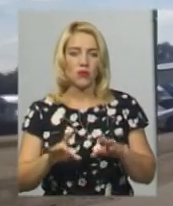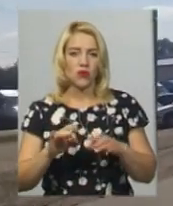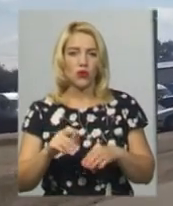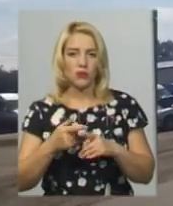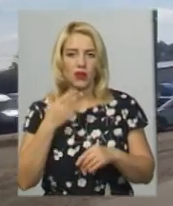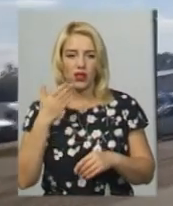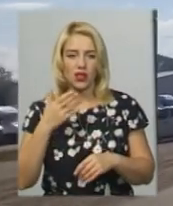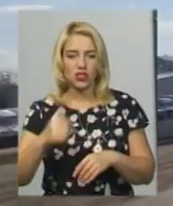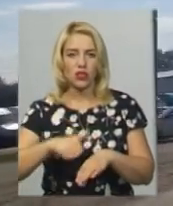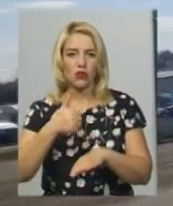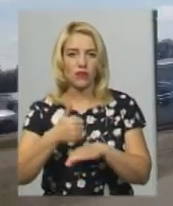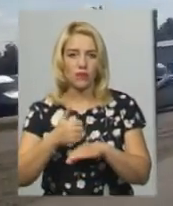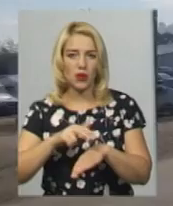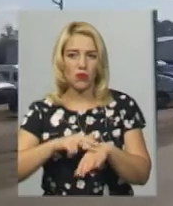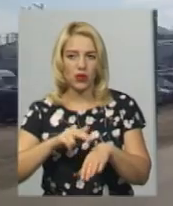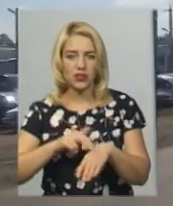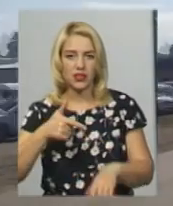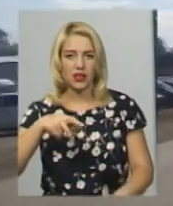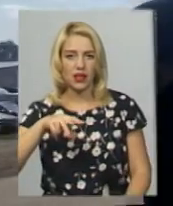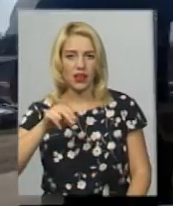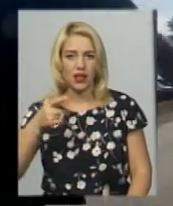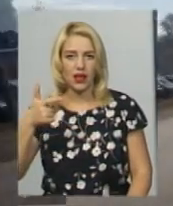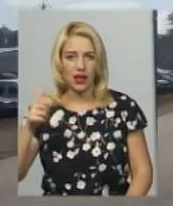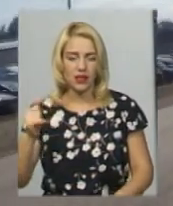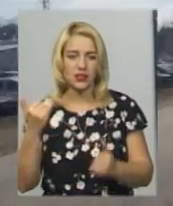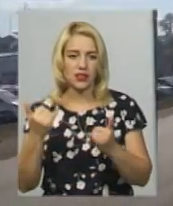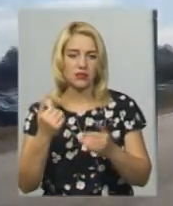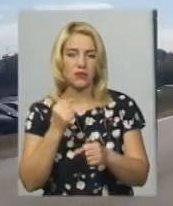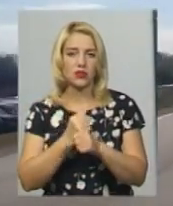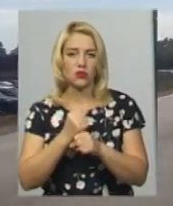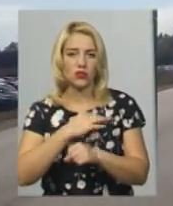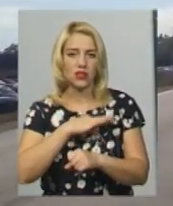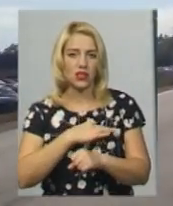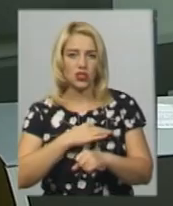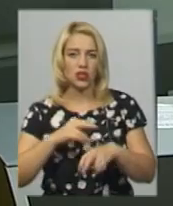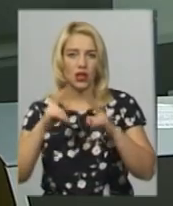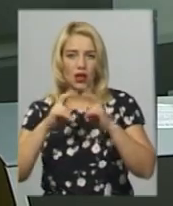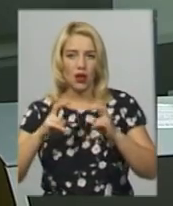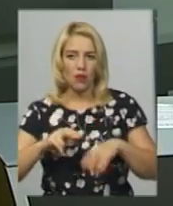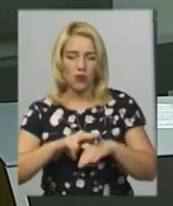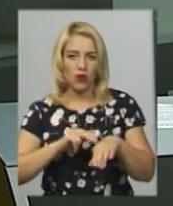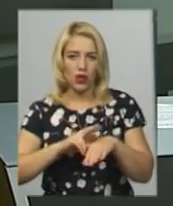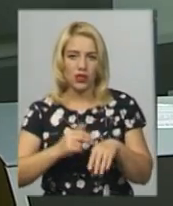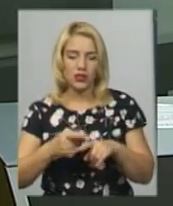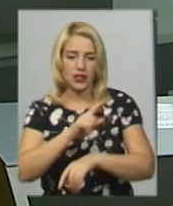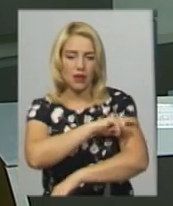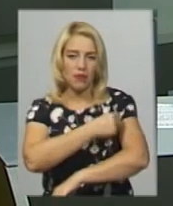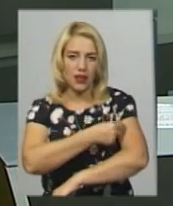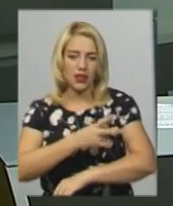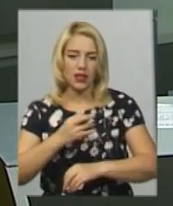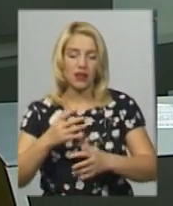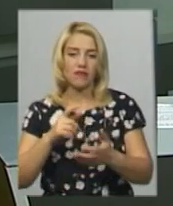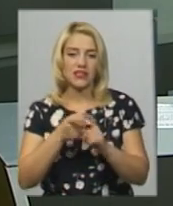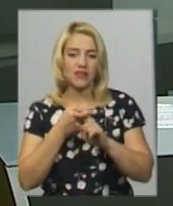управління Нацполіції області Інна Глега. На місці аварії працює слідчо-оперативна група поліції та медики. У зв'язку із ДТП на трасі